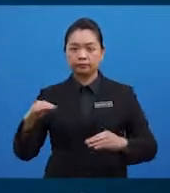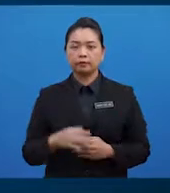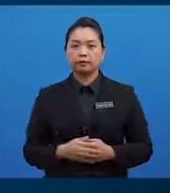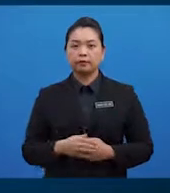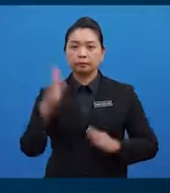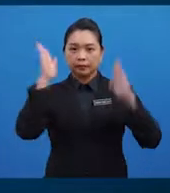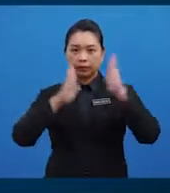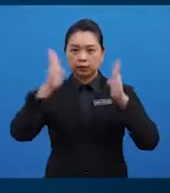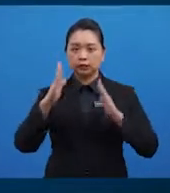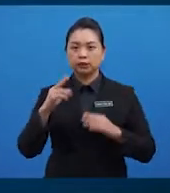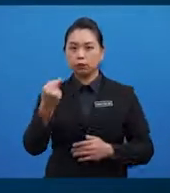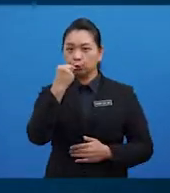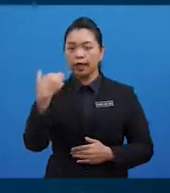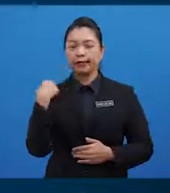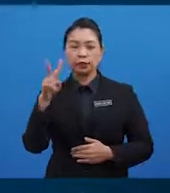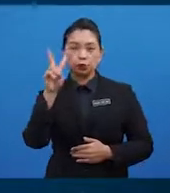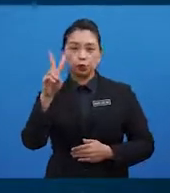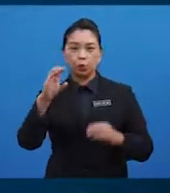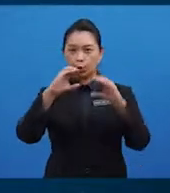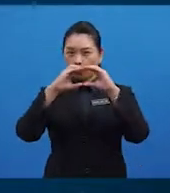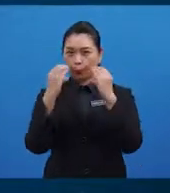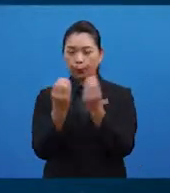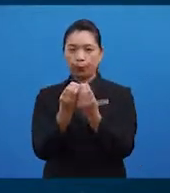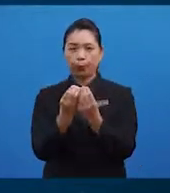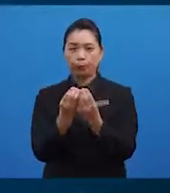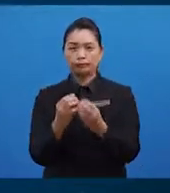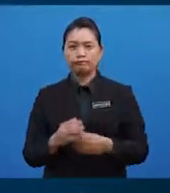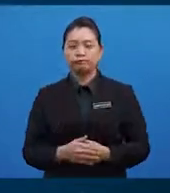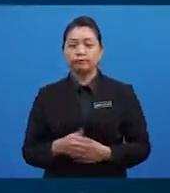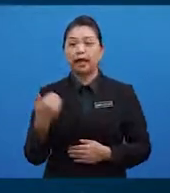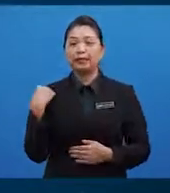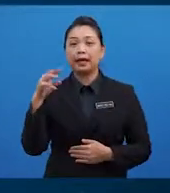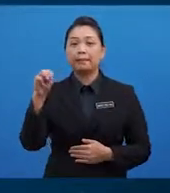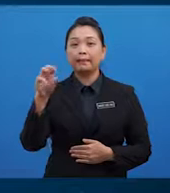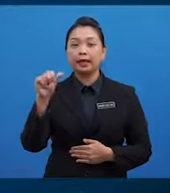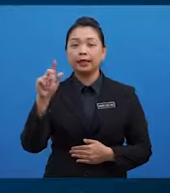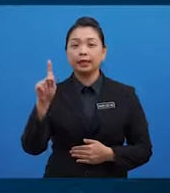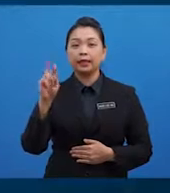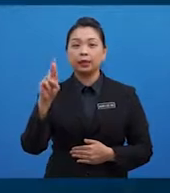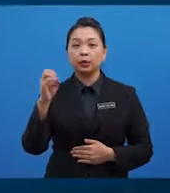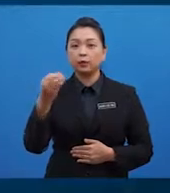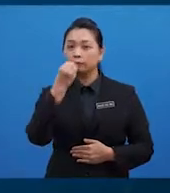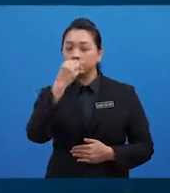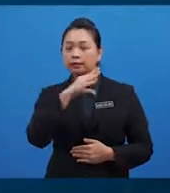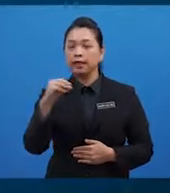kepada dua kumpulan utama iaitu makronutrien dan mikronutrien.